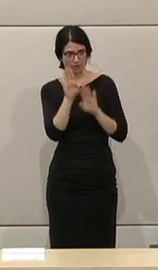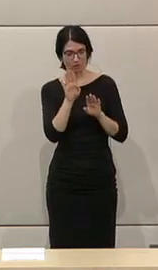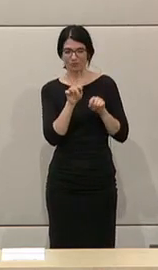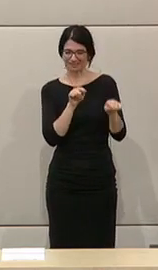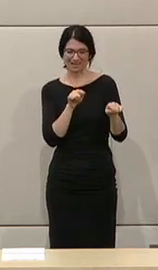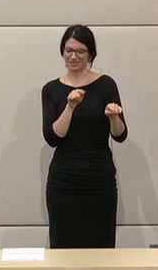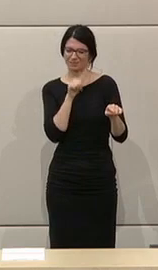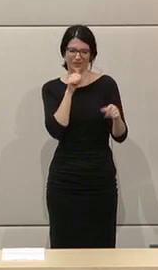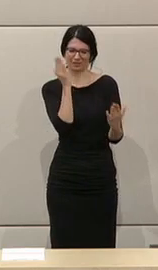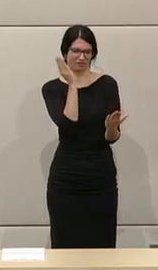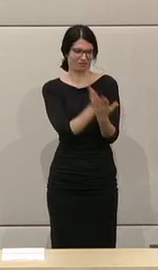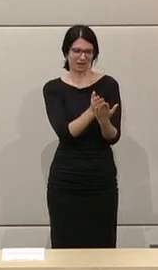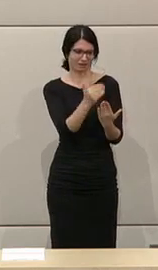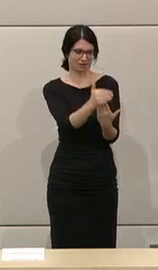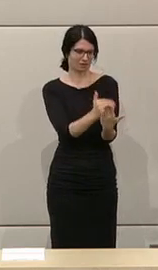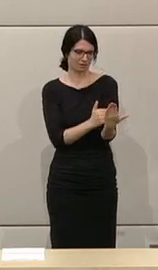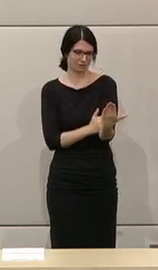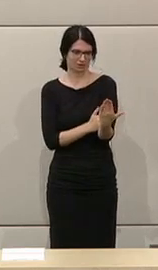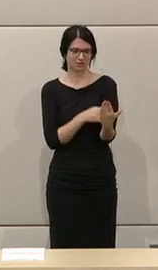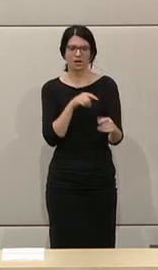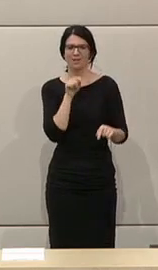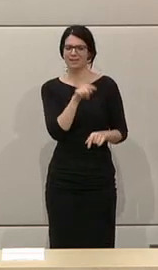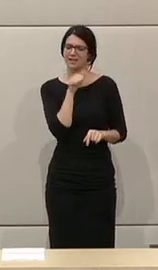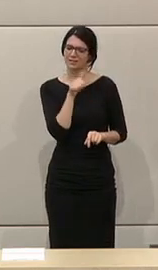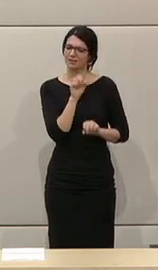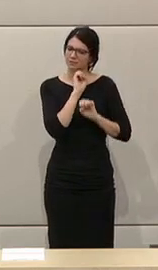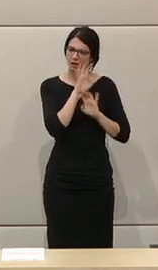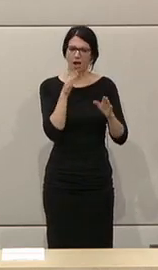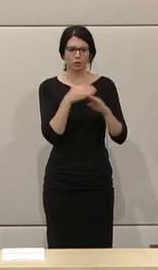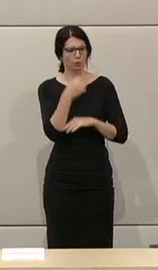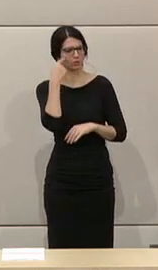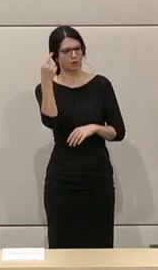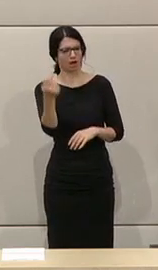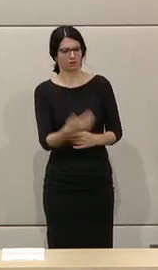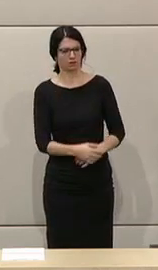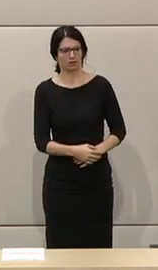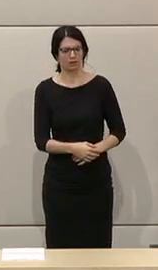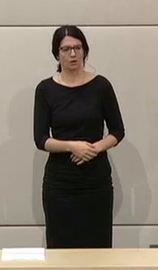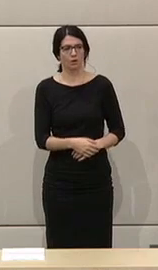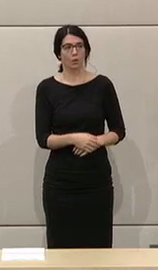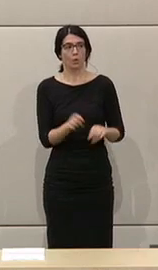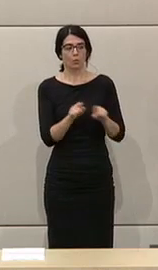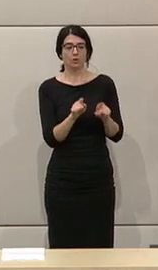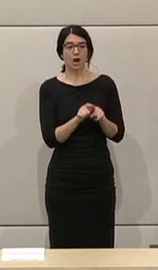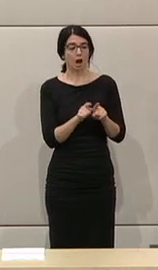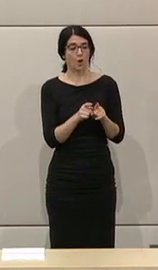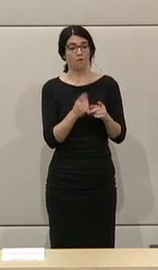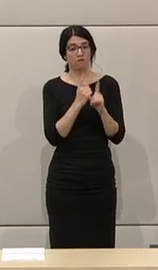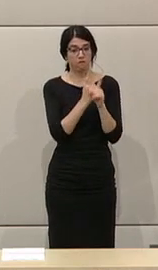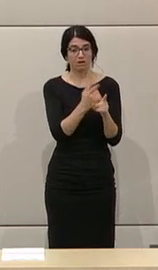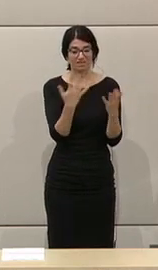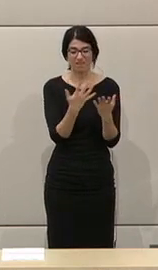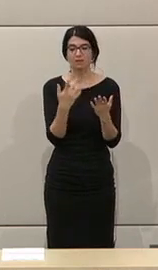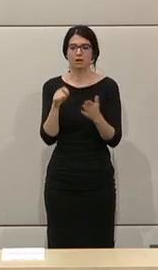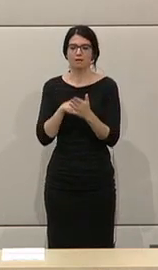unfertiges Gesetz und es ist nicht in letzter Konsequenz durchdacht und führt auch dazu, dass wir in Wahrheit auch alle, die einen Wahlkampf